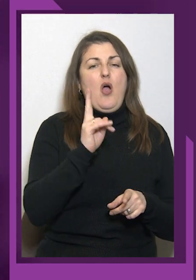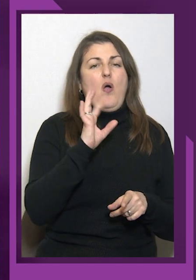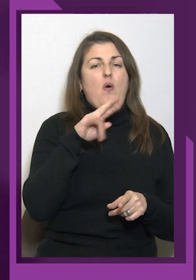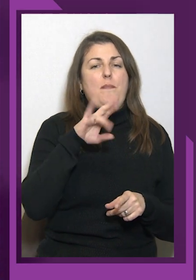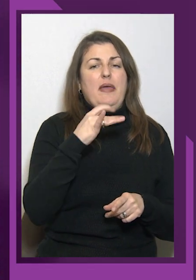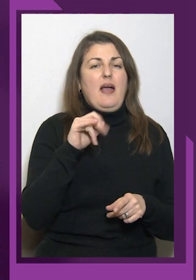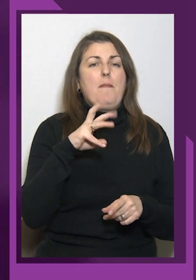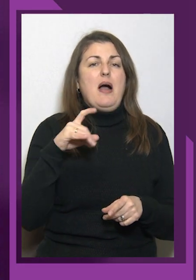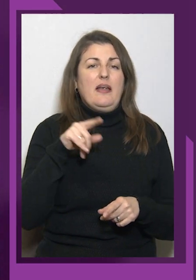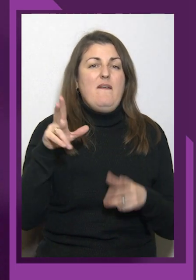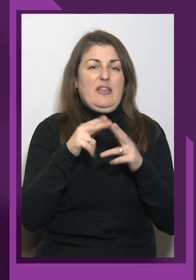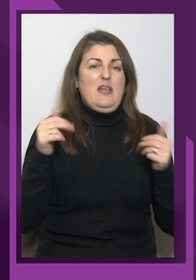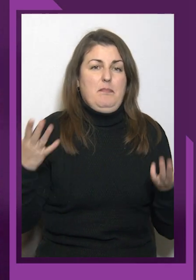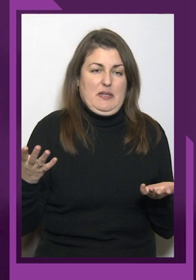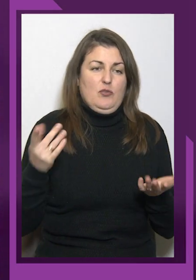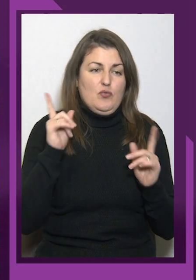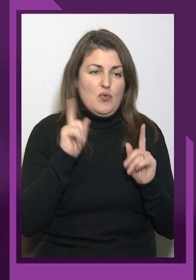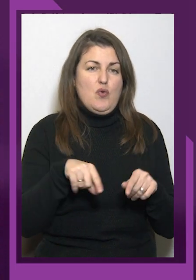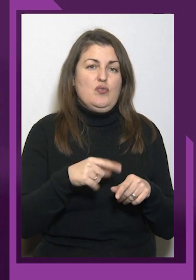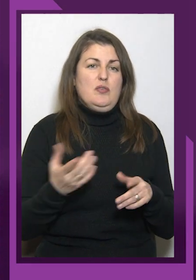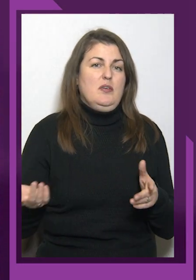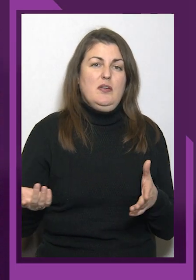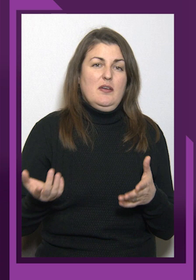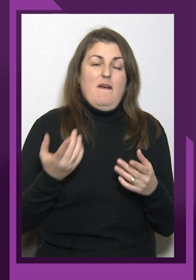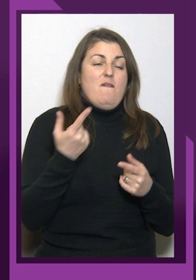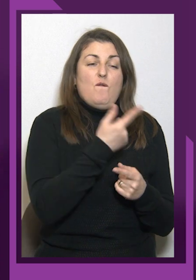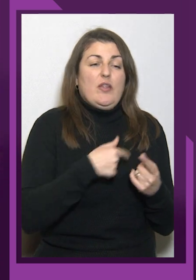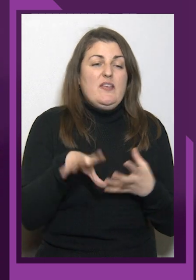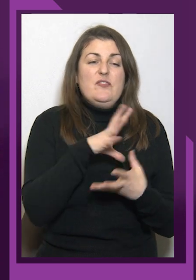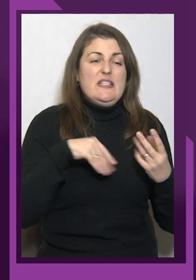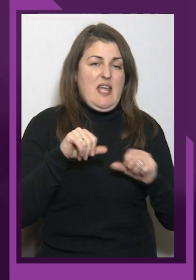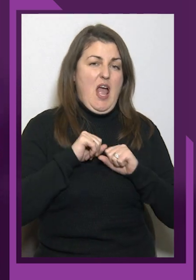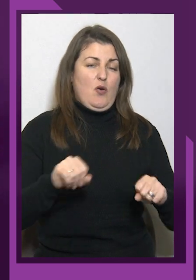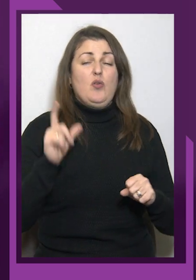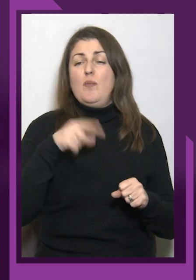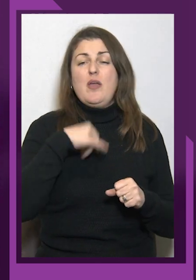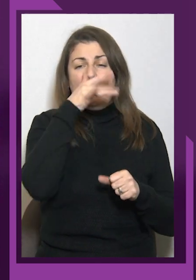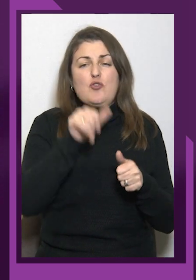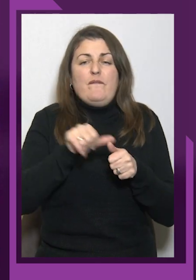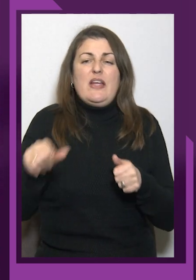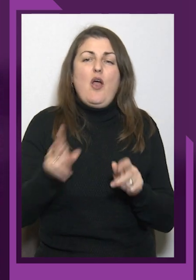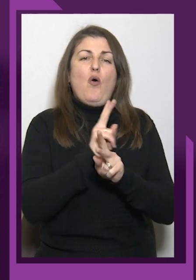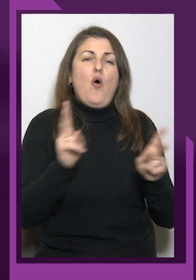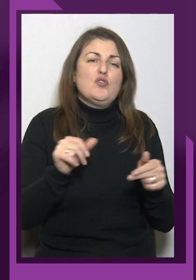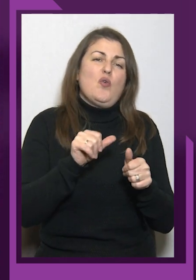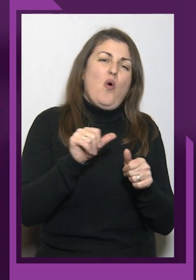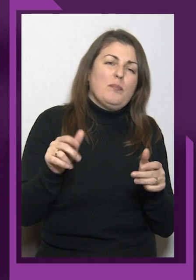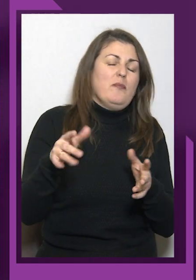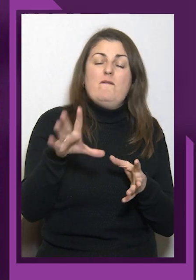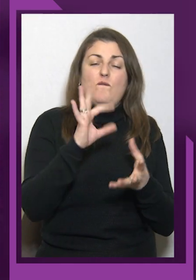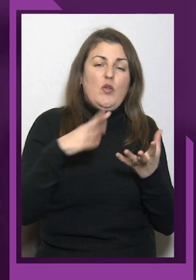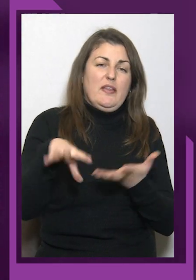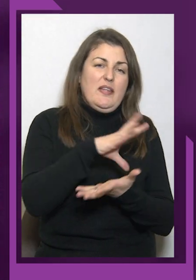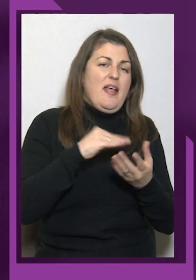вони всі герої. Тому я не можу виділити когось окремо, вони найкращі, вони найсильніші, тому що вони